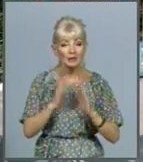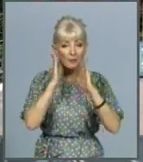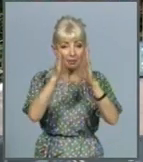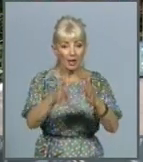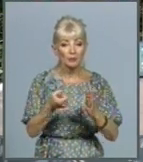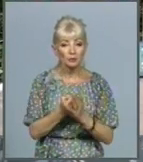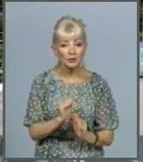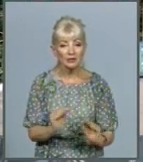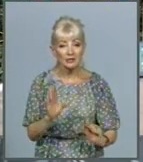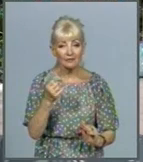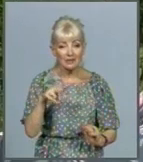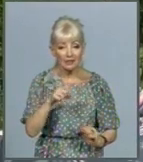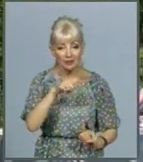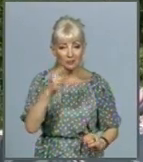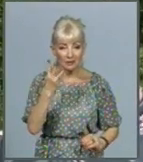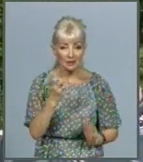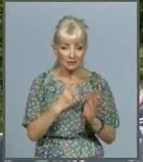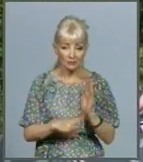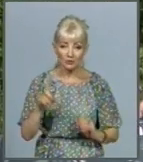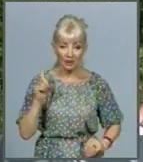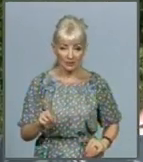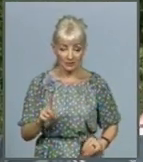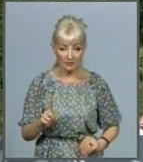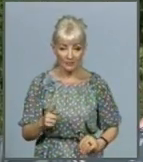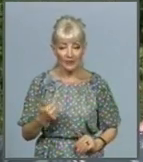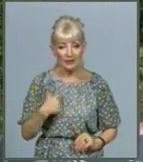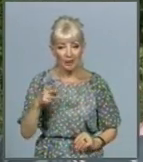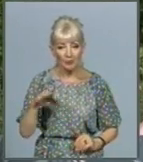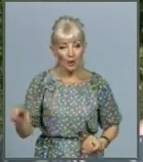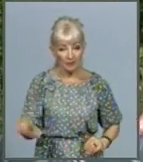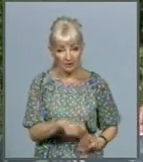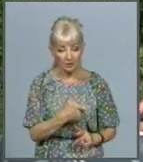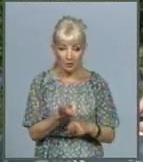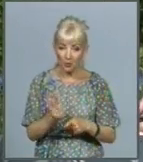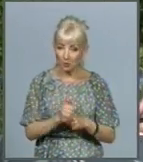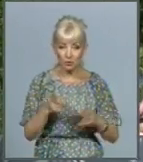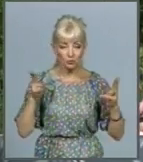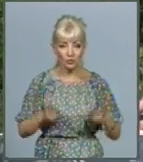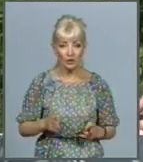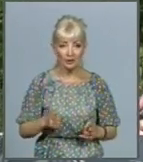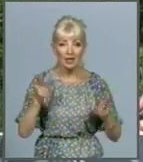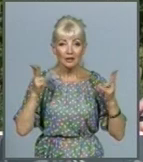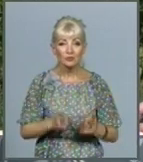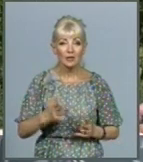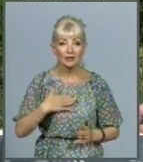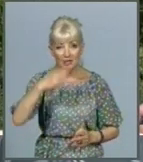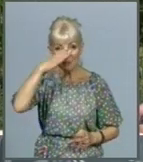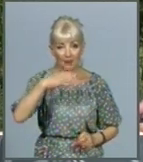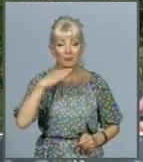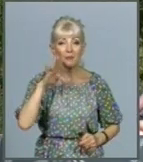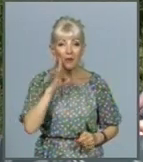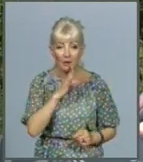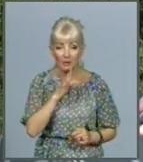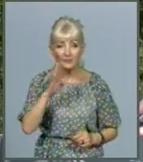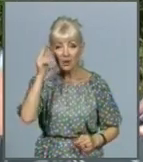номер 391. Нам ця дорога дуже потрібна, потрібна нашим родителям. В учебному році у нас було